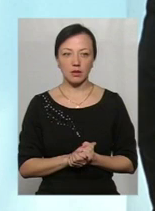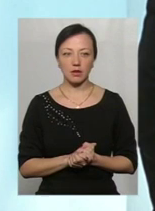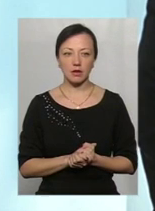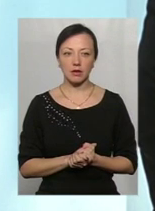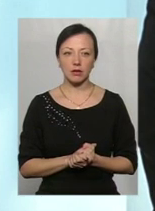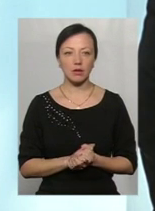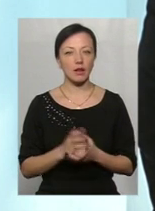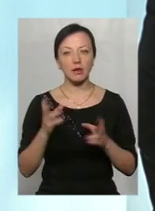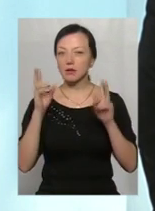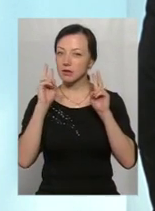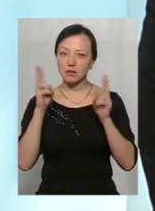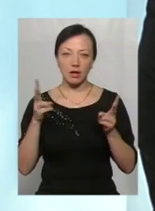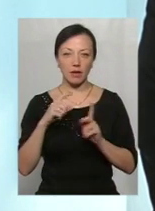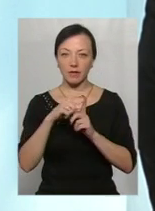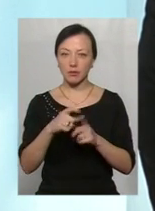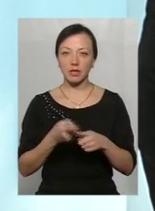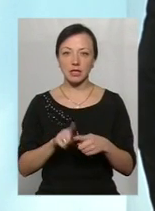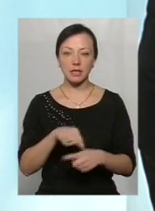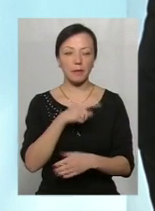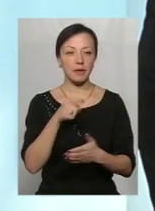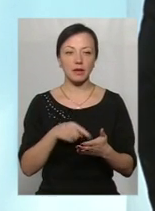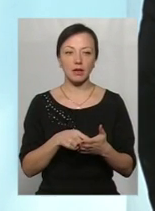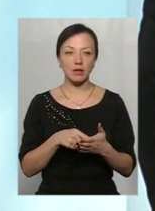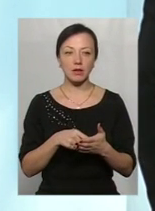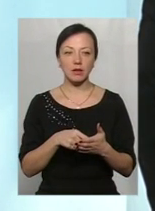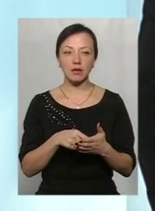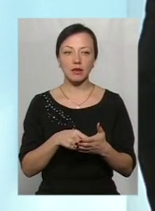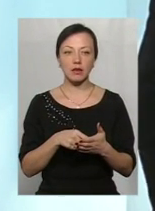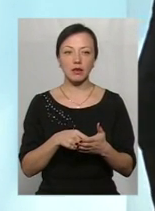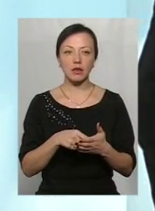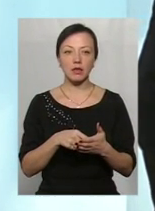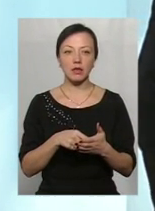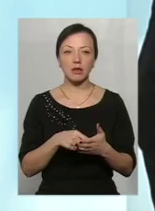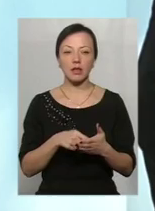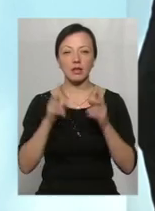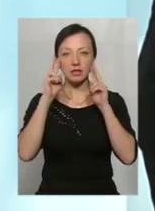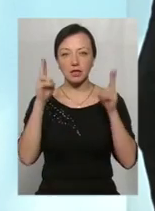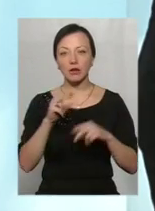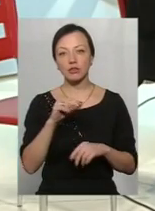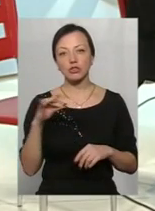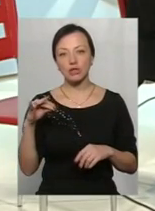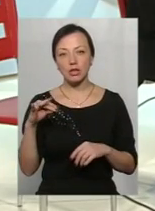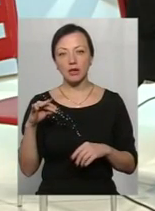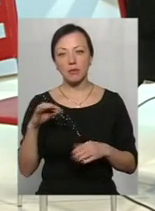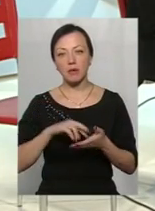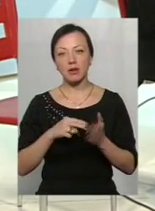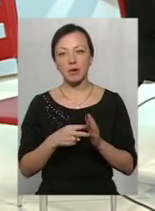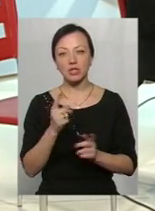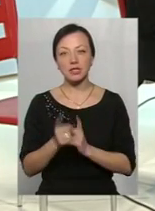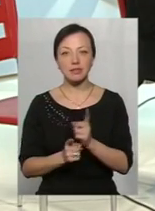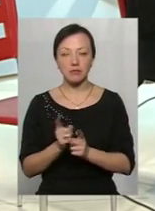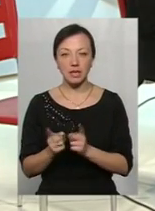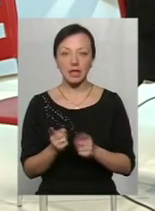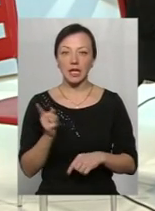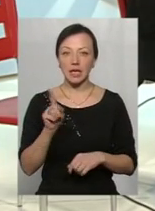Не знаю, чи передбачені якісь зміни. Тобто,